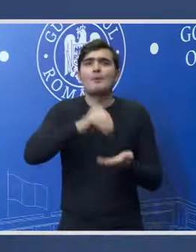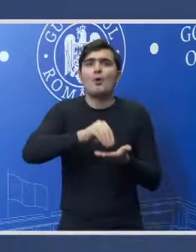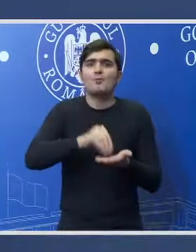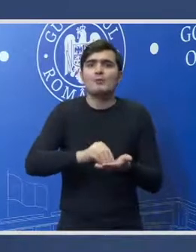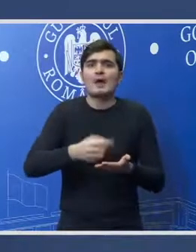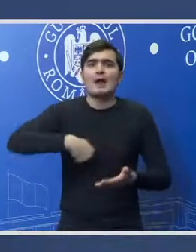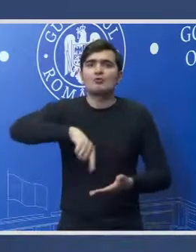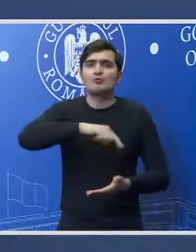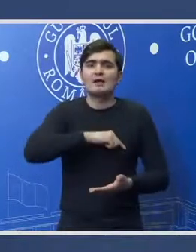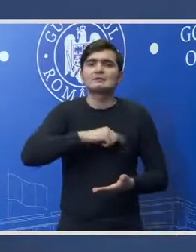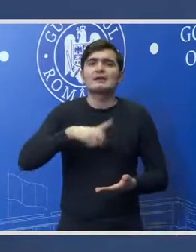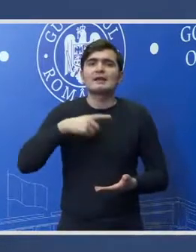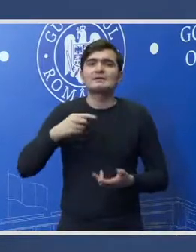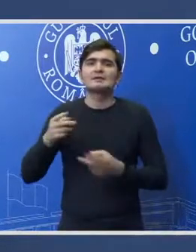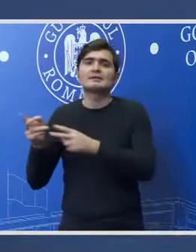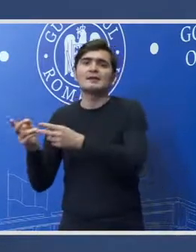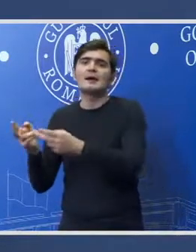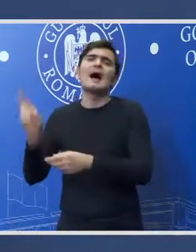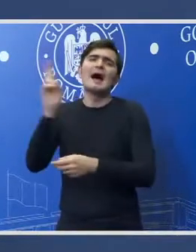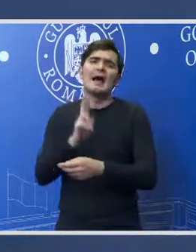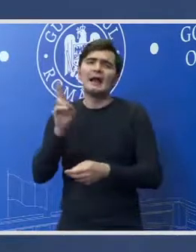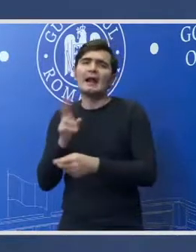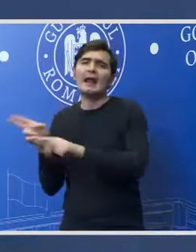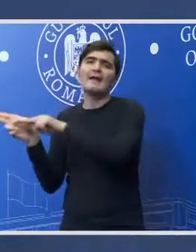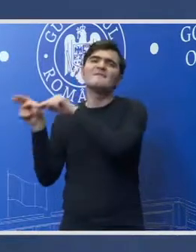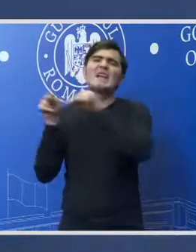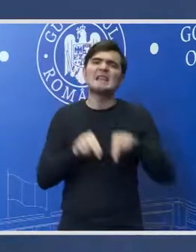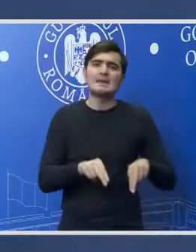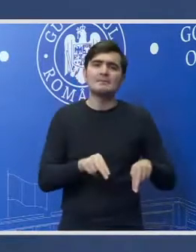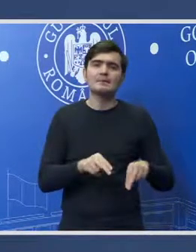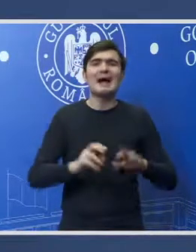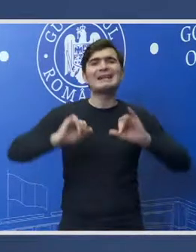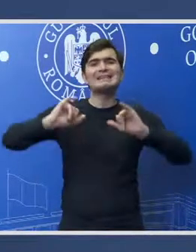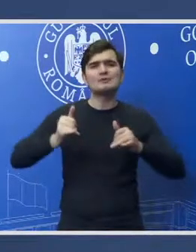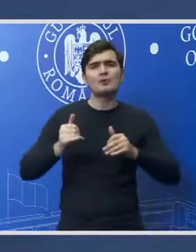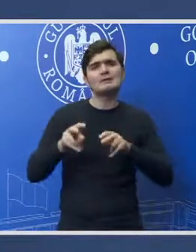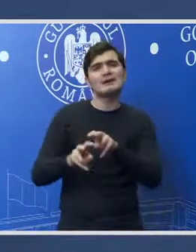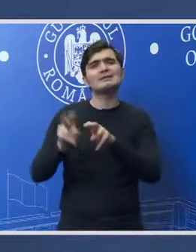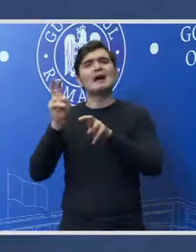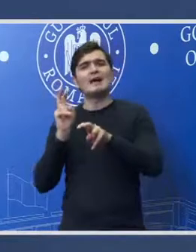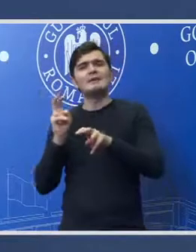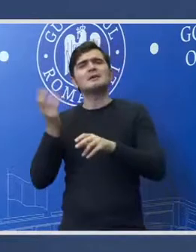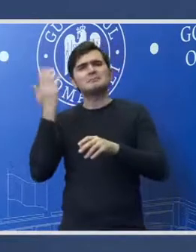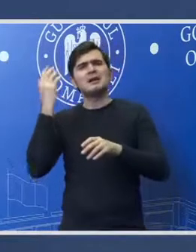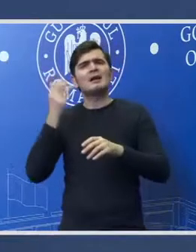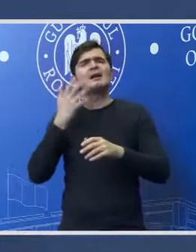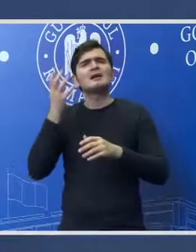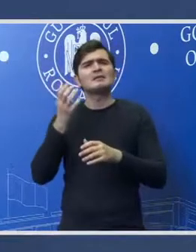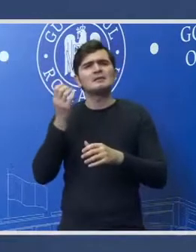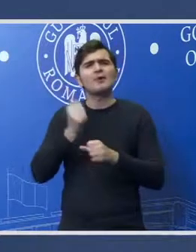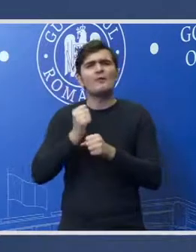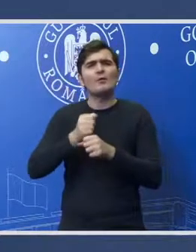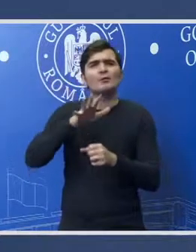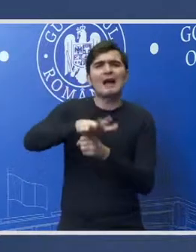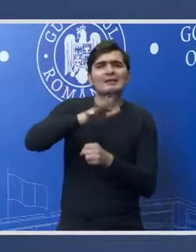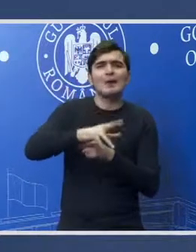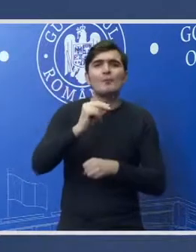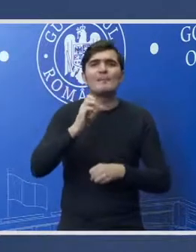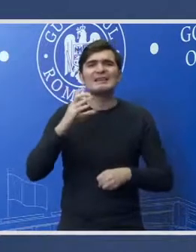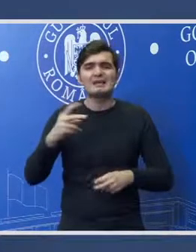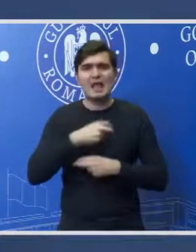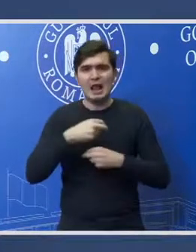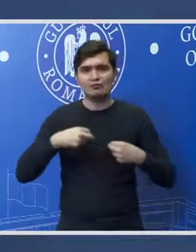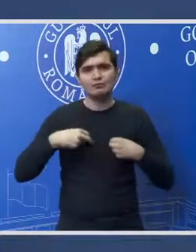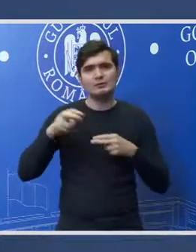aceea de revenire a situației dinainte de atacurile aduse de PSD la